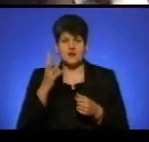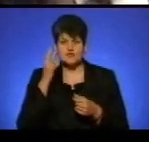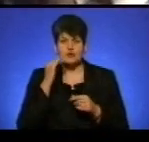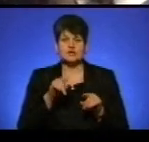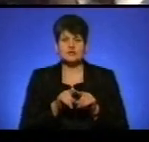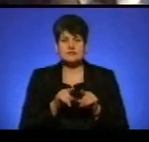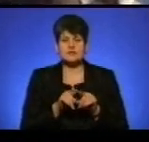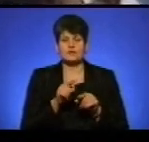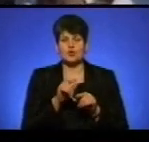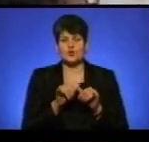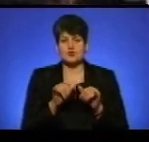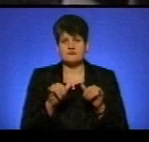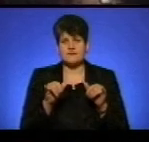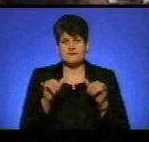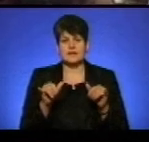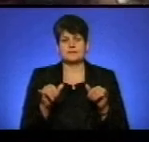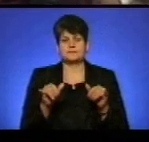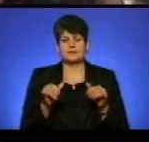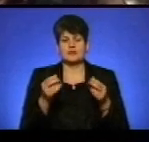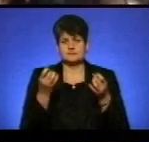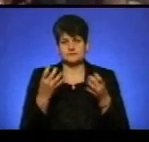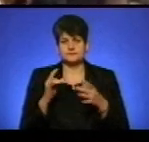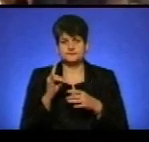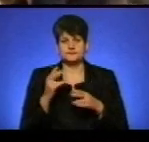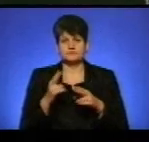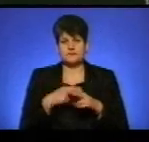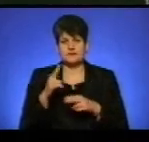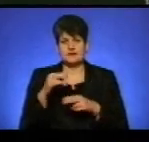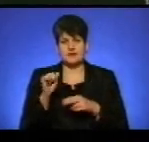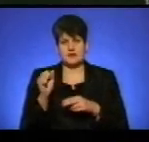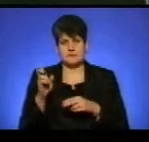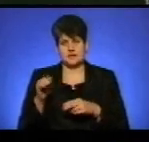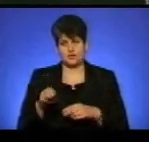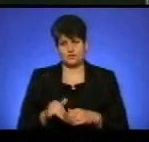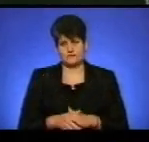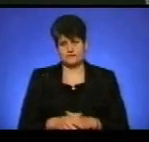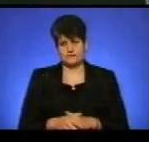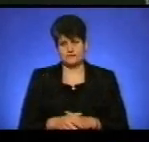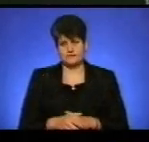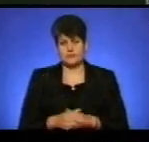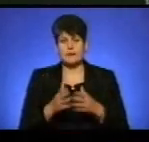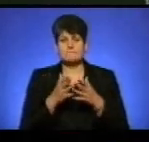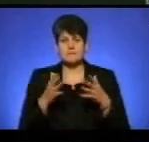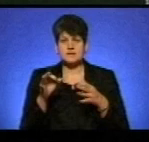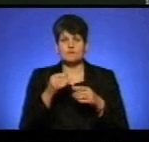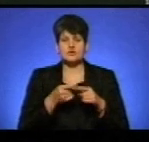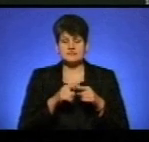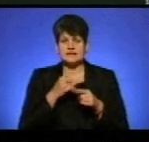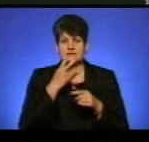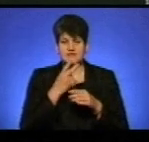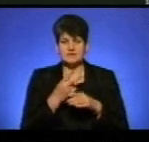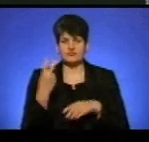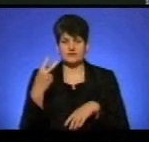само його розвивати, як і, звичайно, дитину без діабету. Більше про це дивіться о